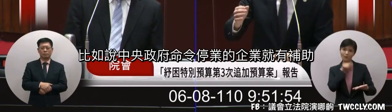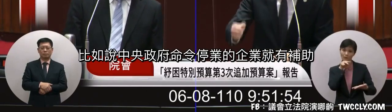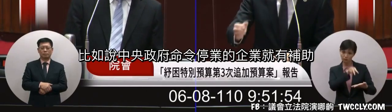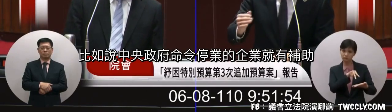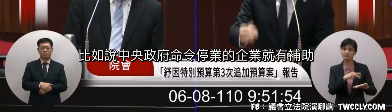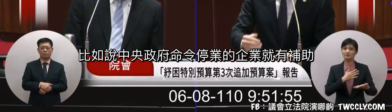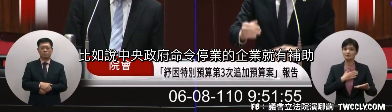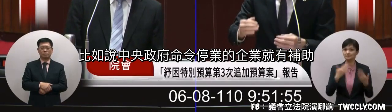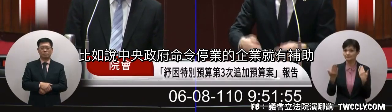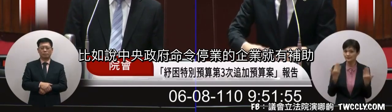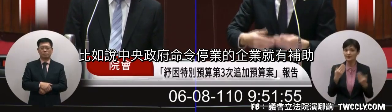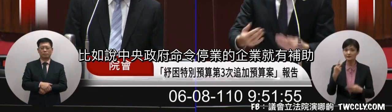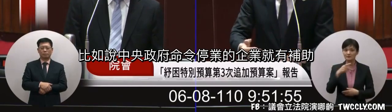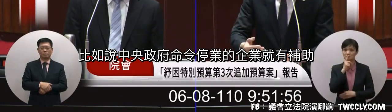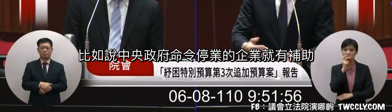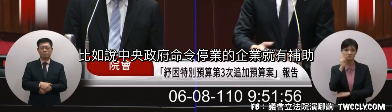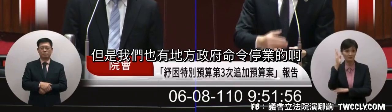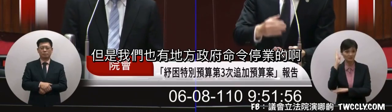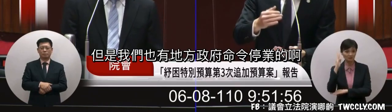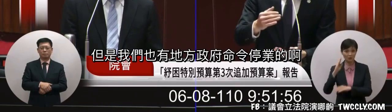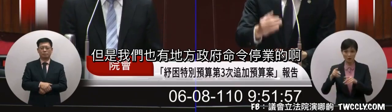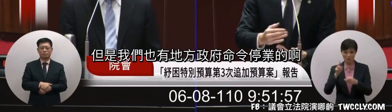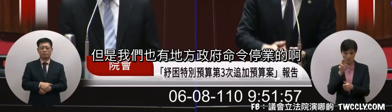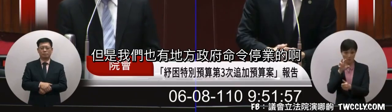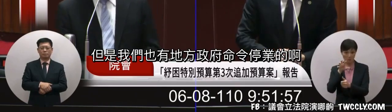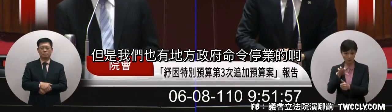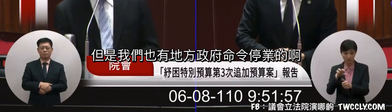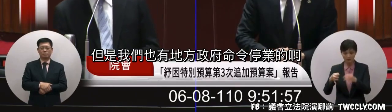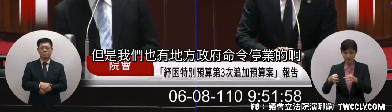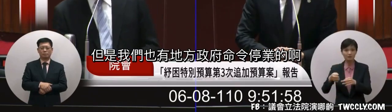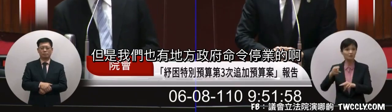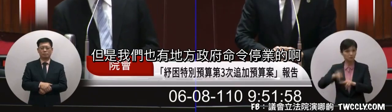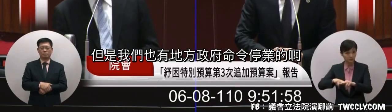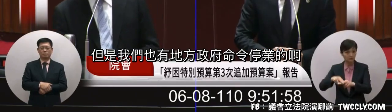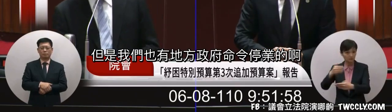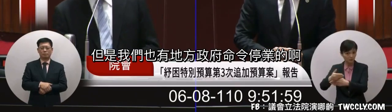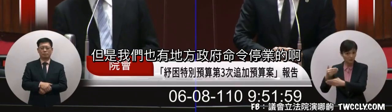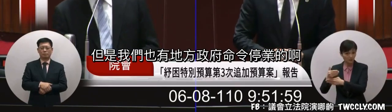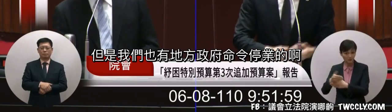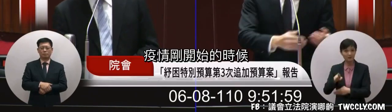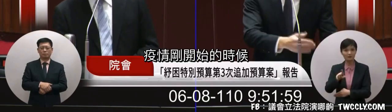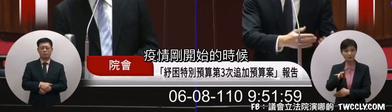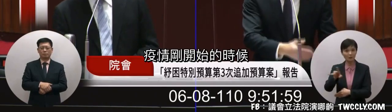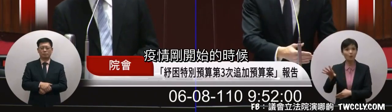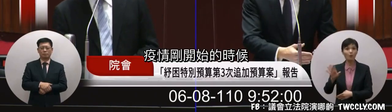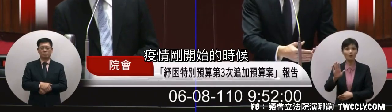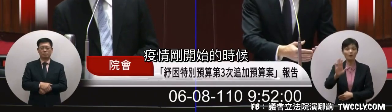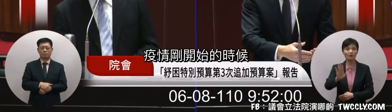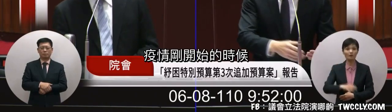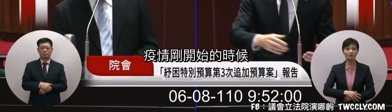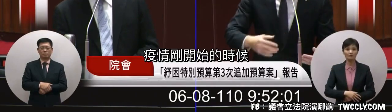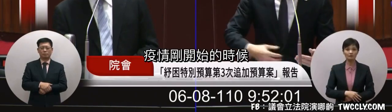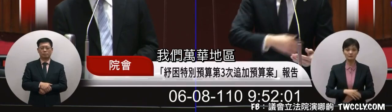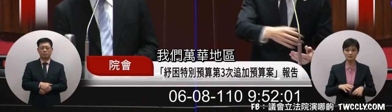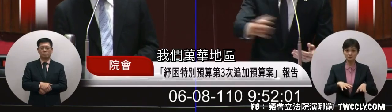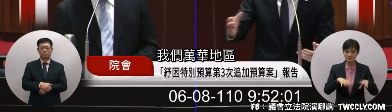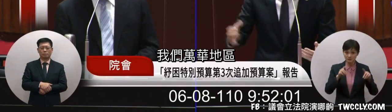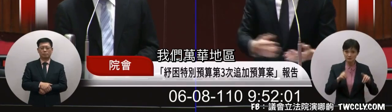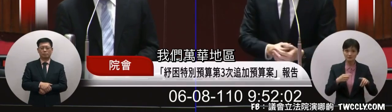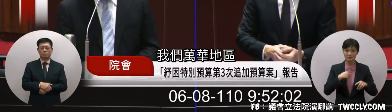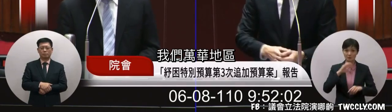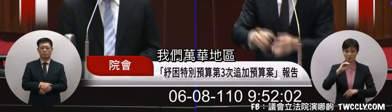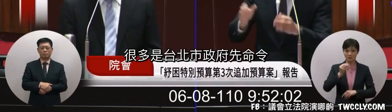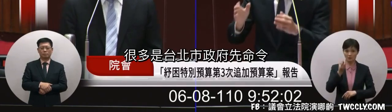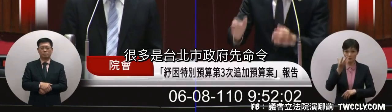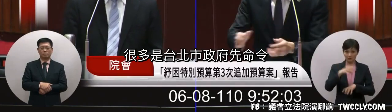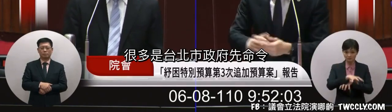政府命令停業的企業就有這個補助但是我們也有地方政府命令停業從大開始的時候我們邦